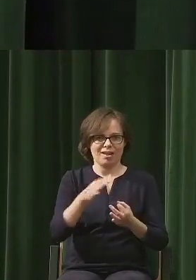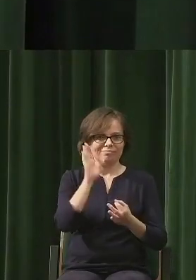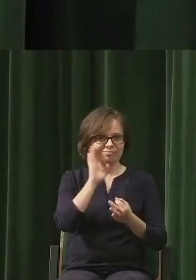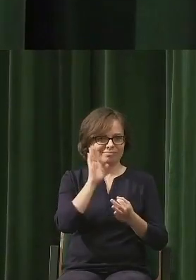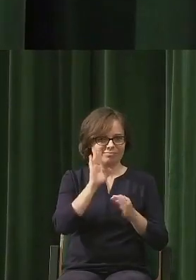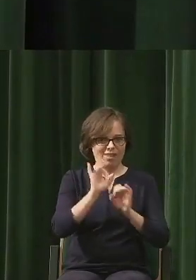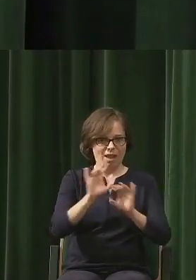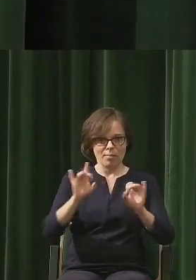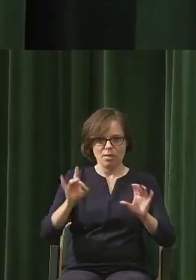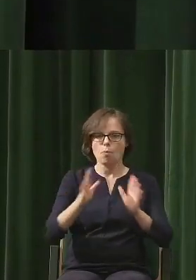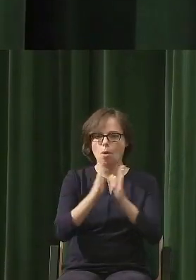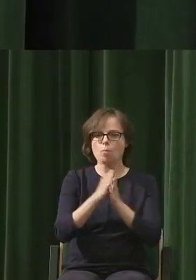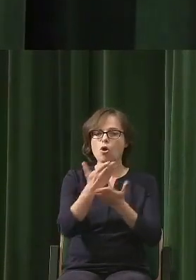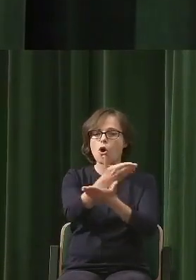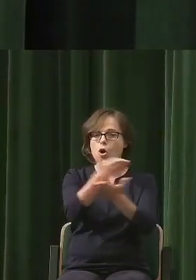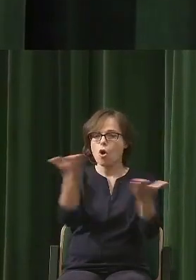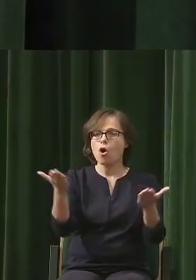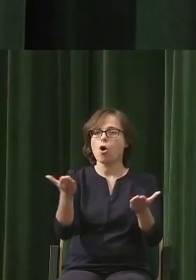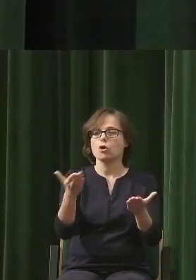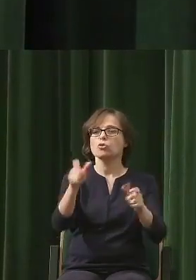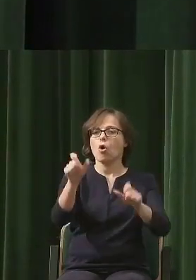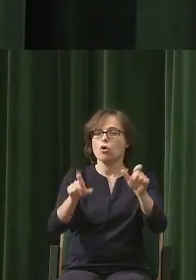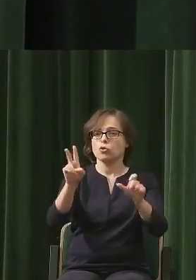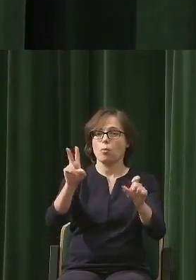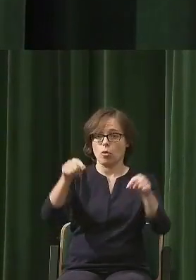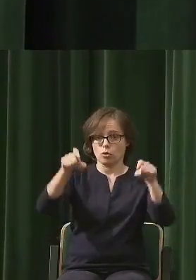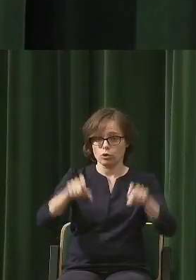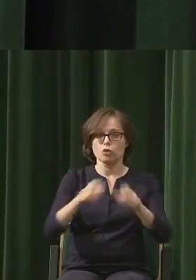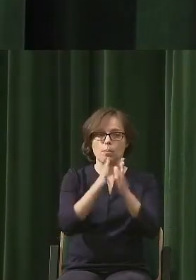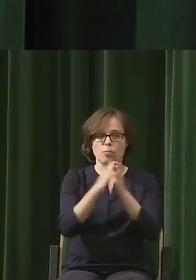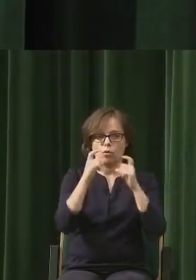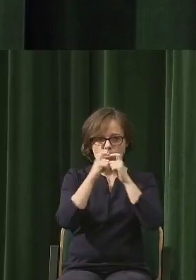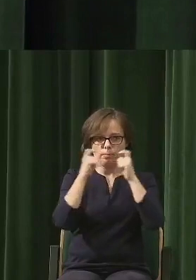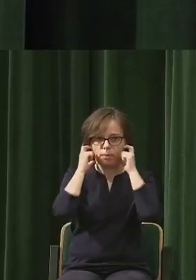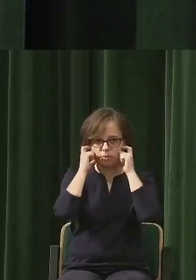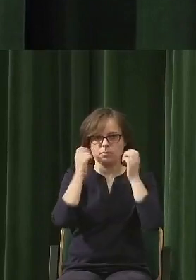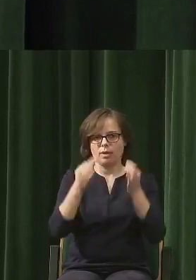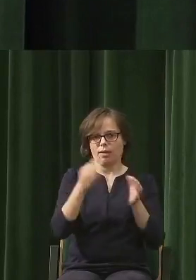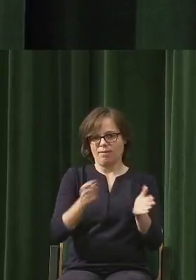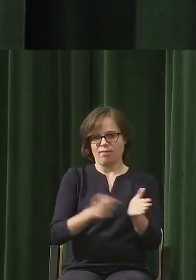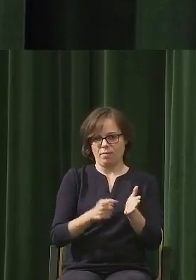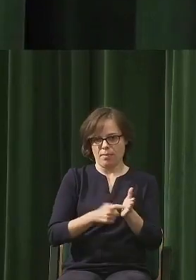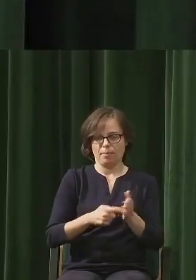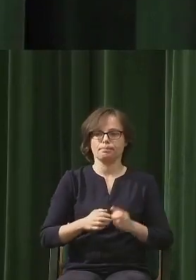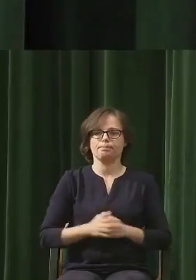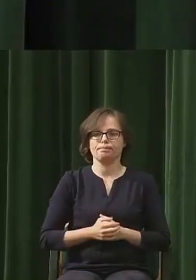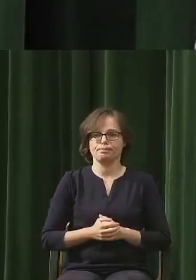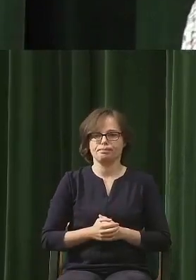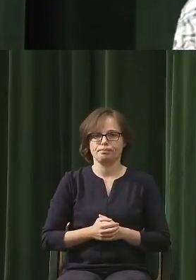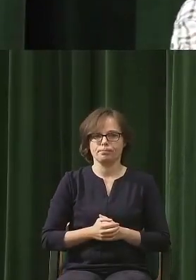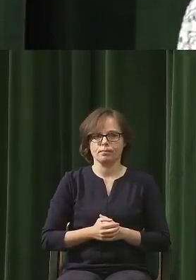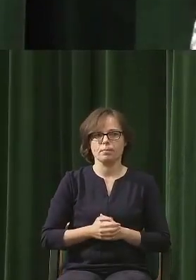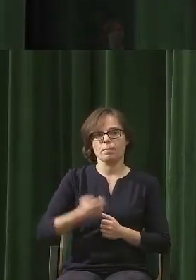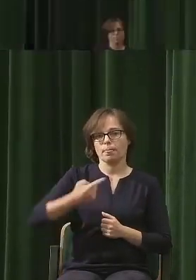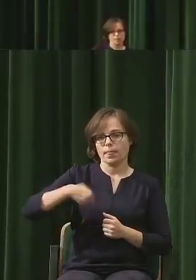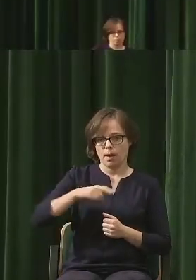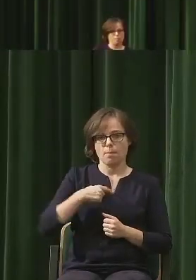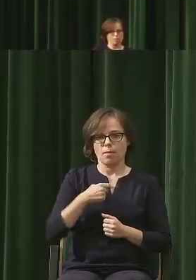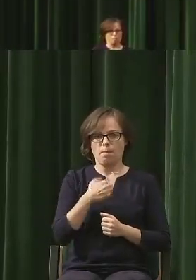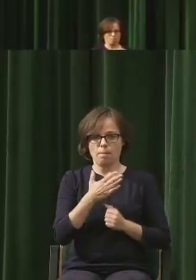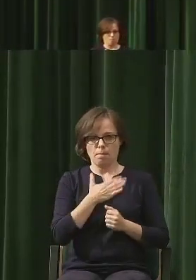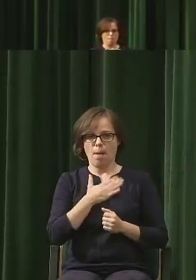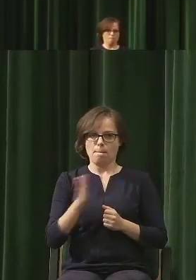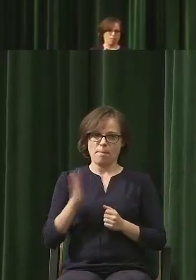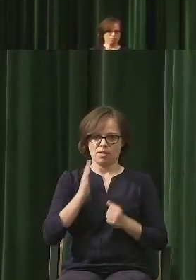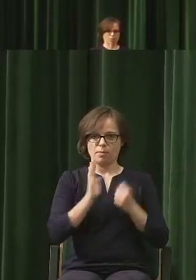epidemiczny. Proszę publiczność o zaopatrzenie się w maseczki, bo takie są już wymogi. My tu jesteśmy izolowani i